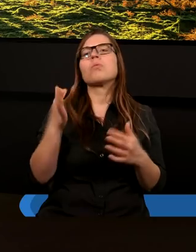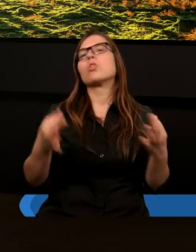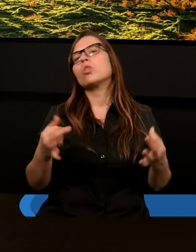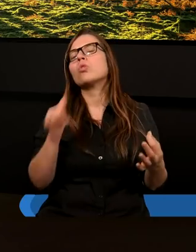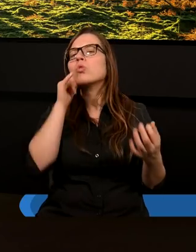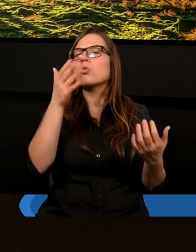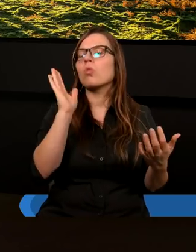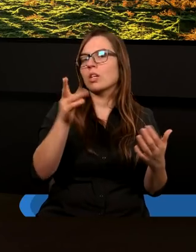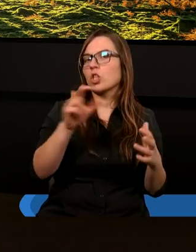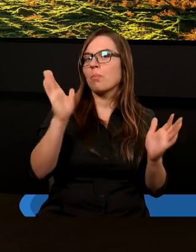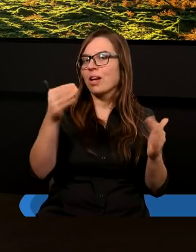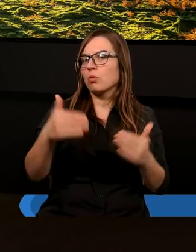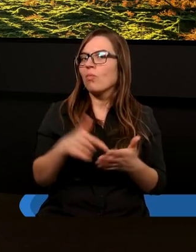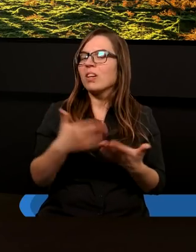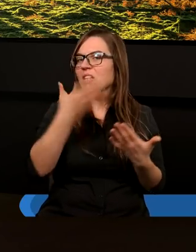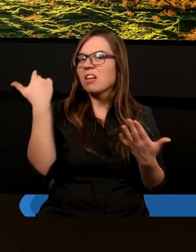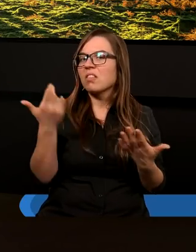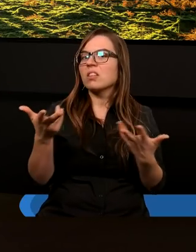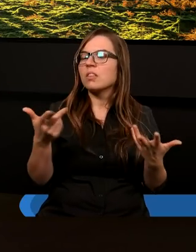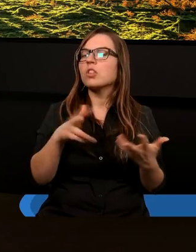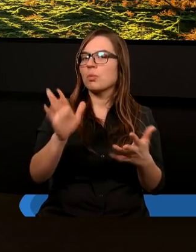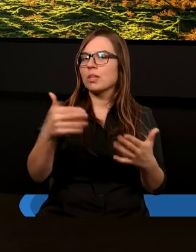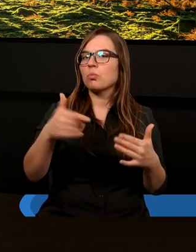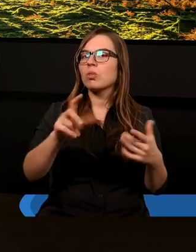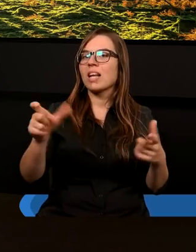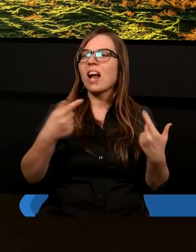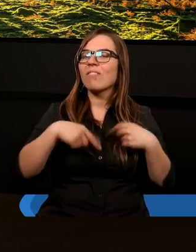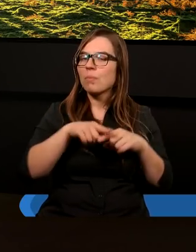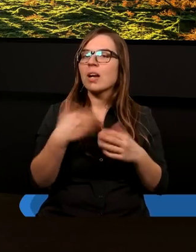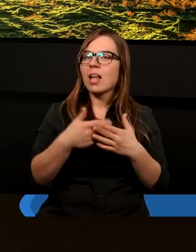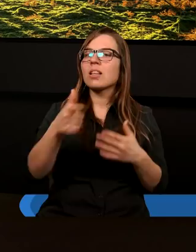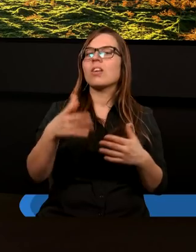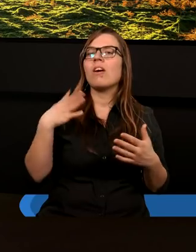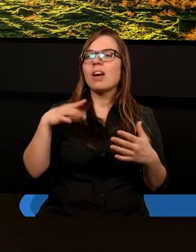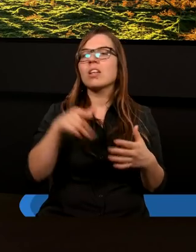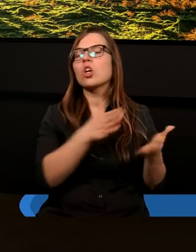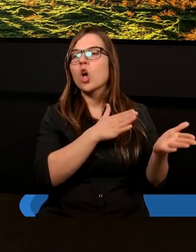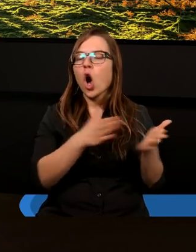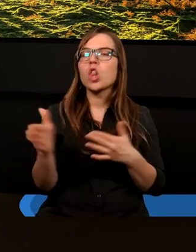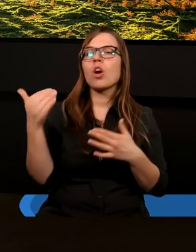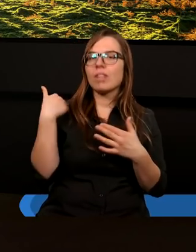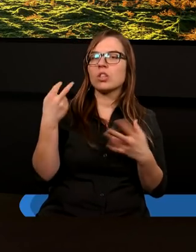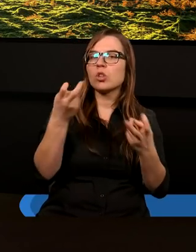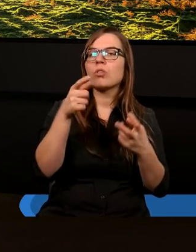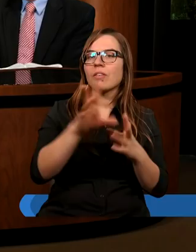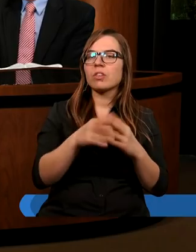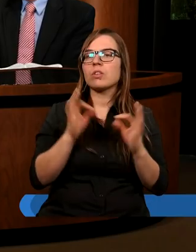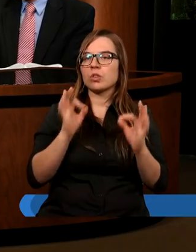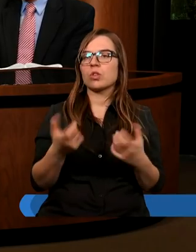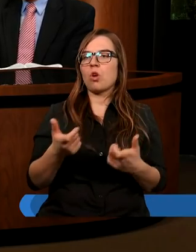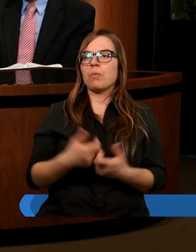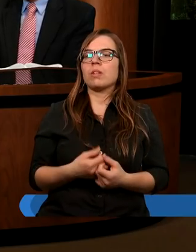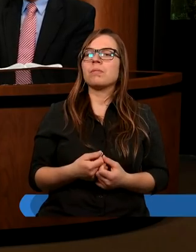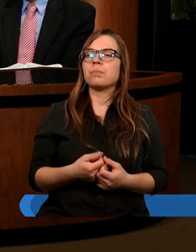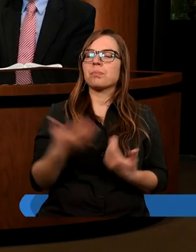będziesz mógł ten czas wypełnić. I takiej gotowości powinniśmy szukać. Bardzo proszę.